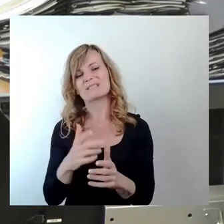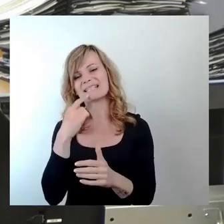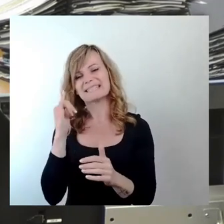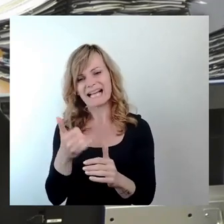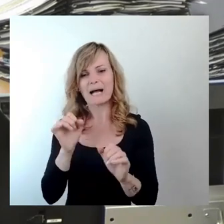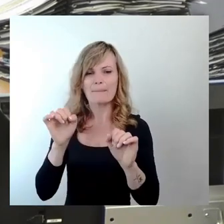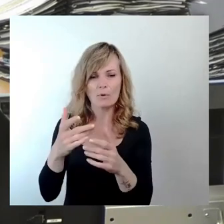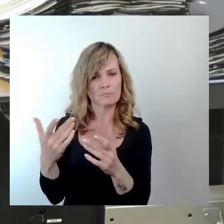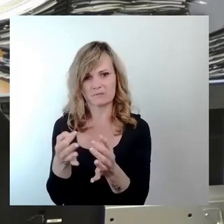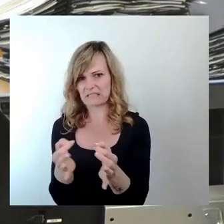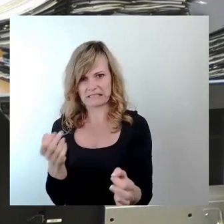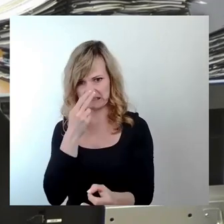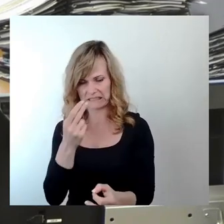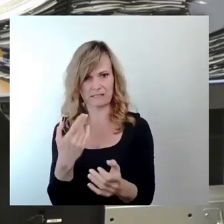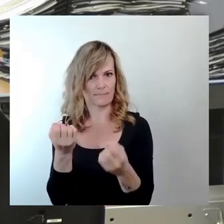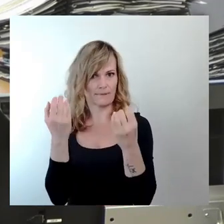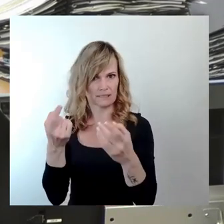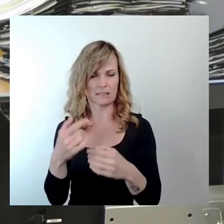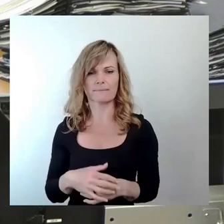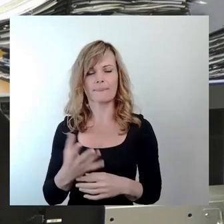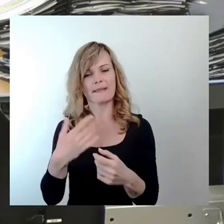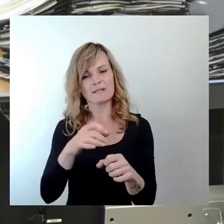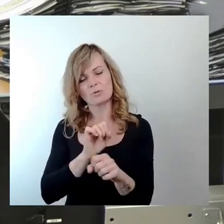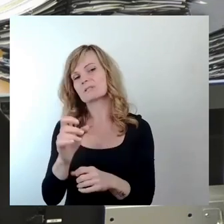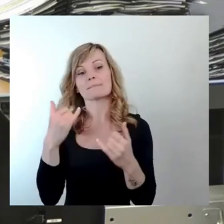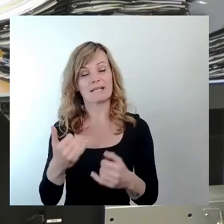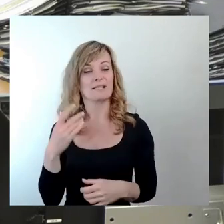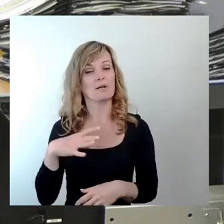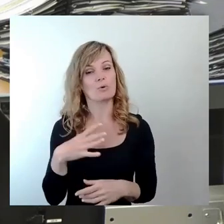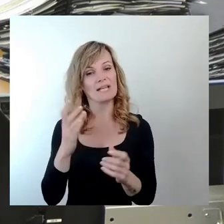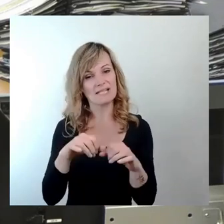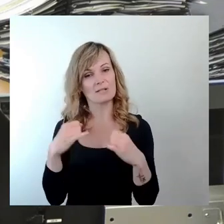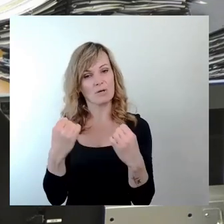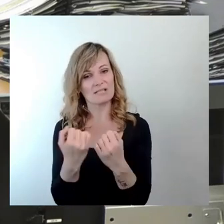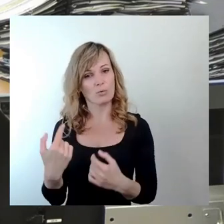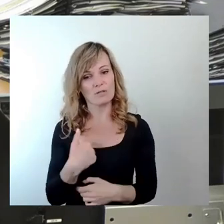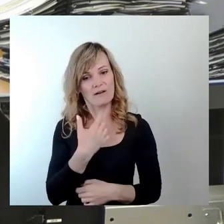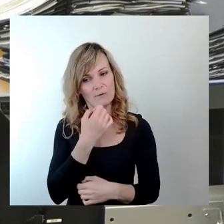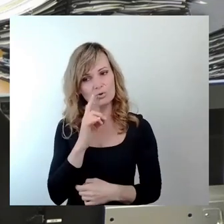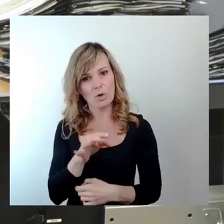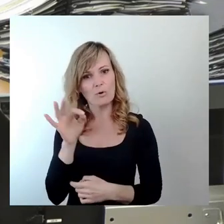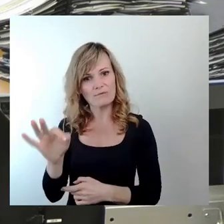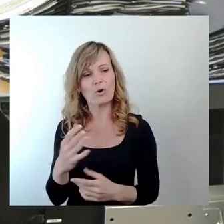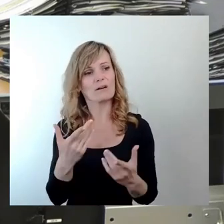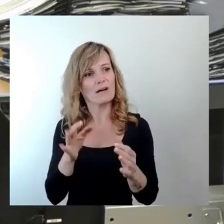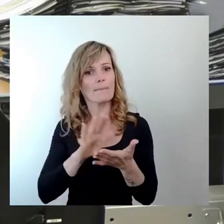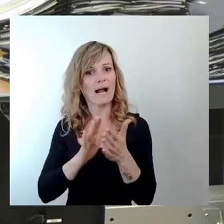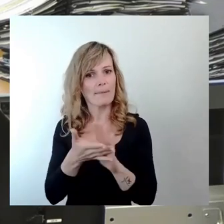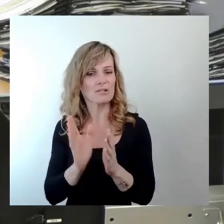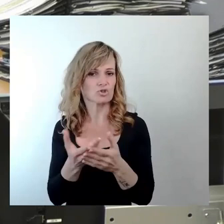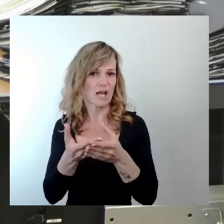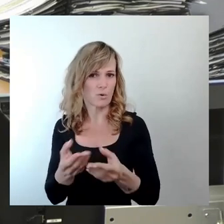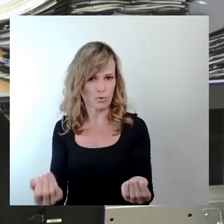Gleichzeitig, das will ich deutlich sagen, verschließen wir uns in der aktuellen Situation nicht einer pragmatischen Lösung. Eine Baugenehmigung für Flächen außerhalb des